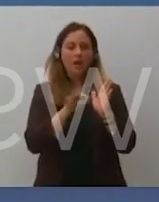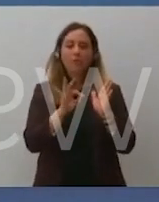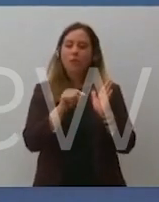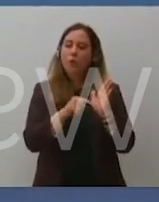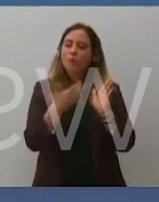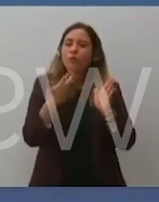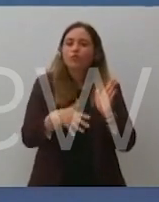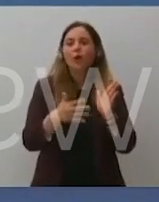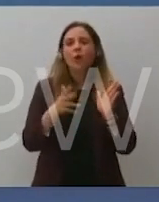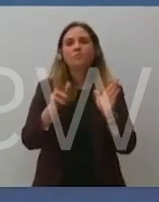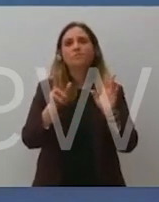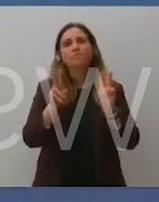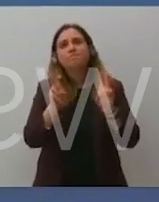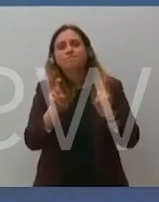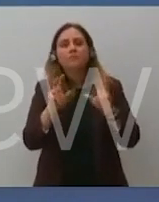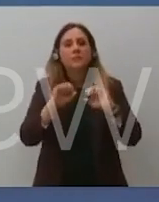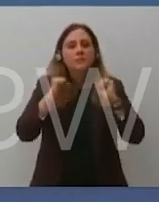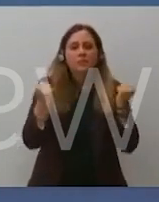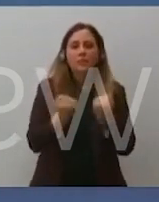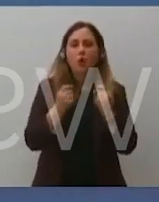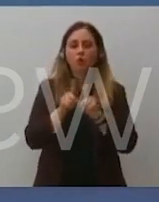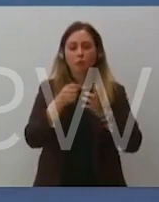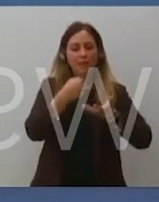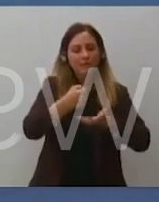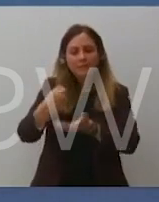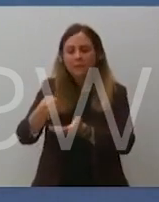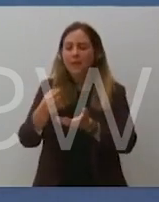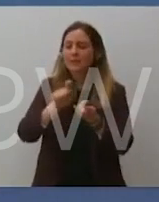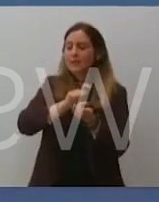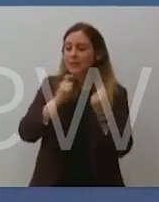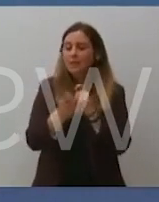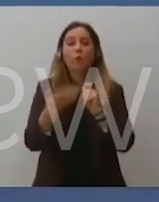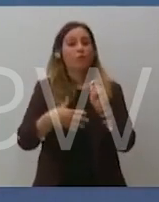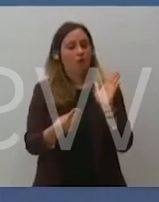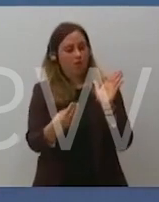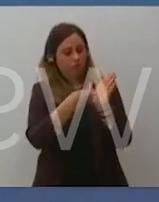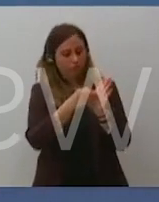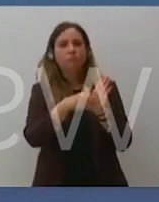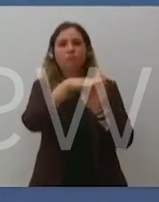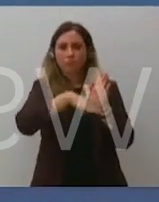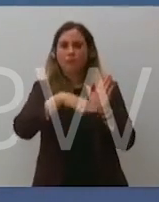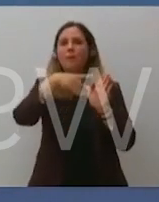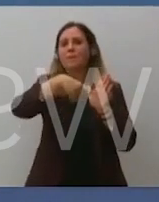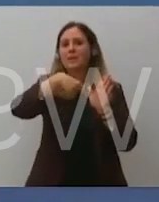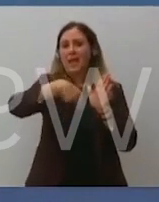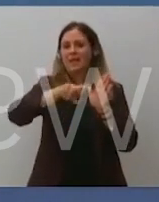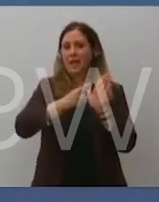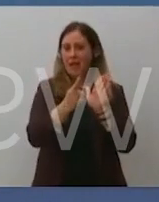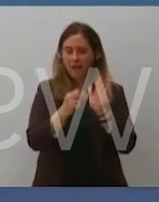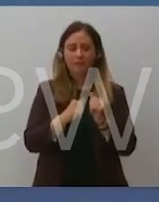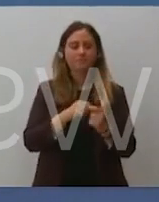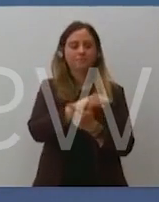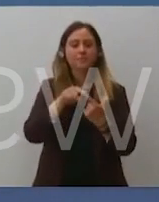investimenti e di riforme strutturali che sono descritte e contenute nel Piano. Seconda osservazione.